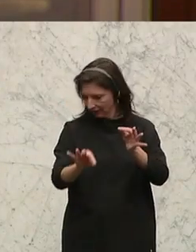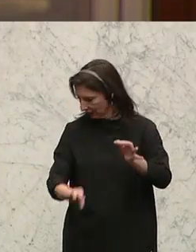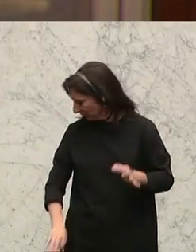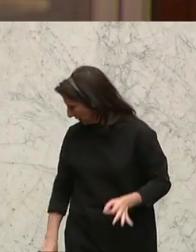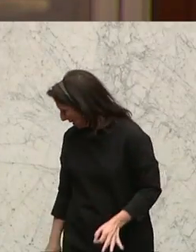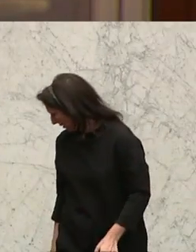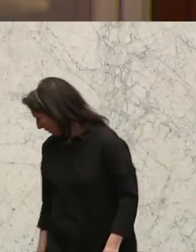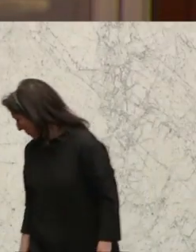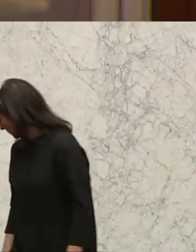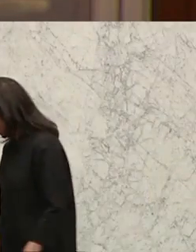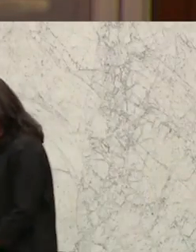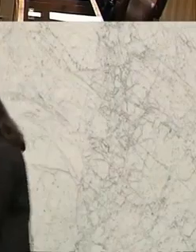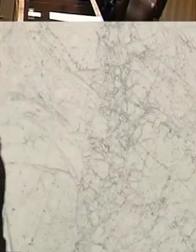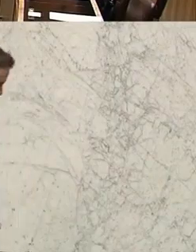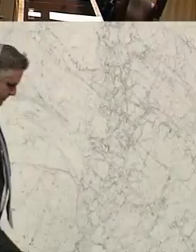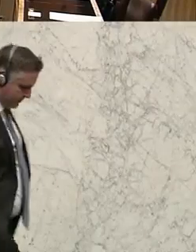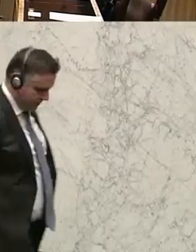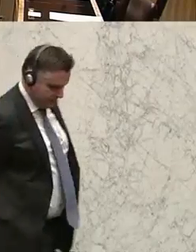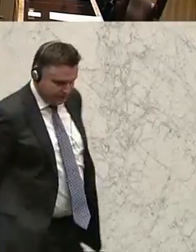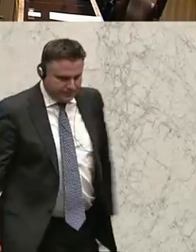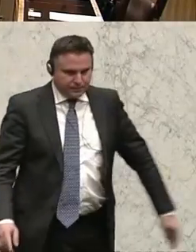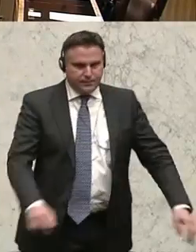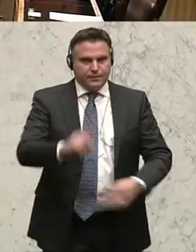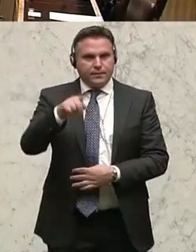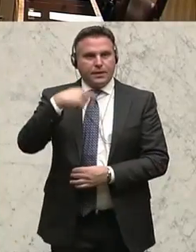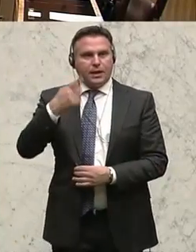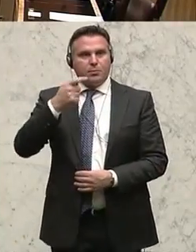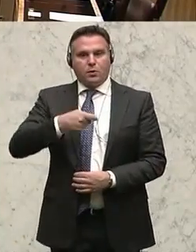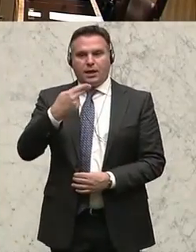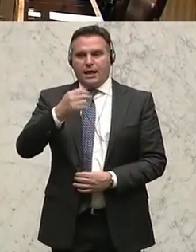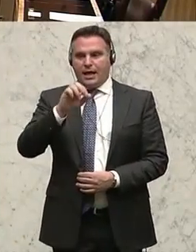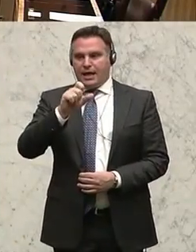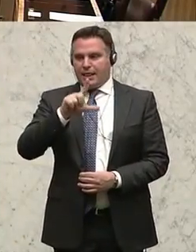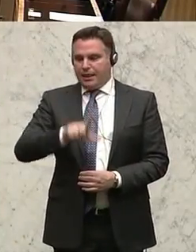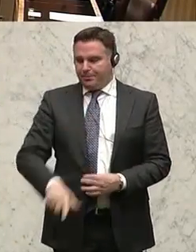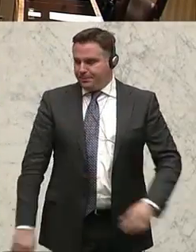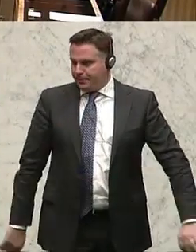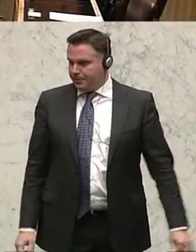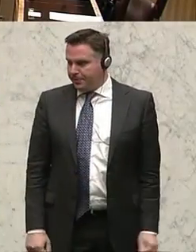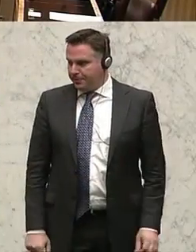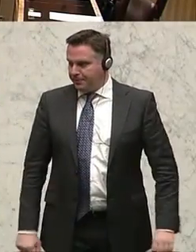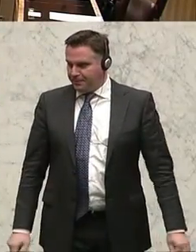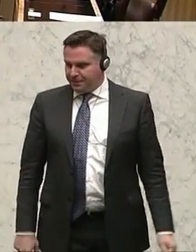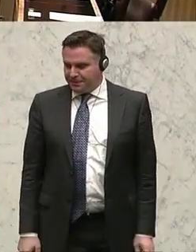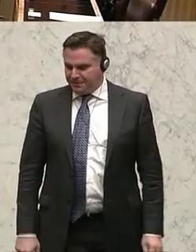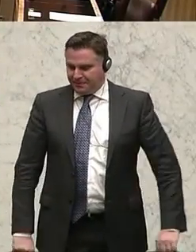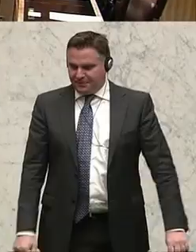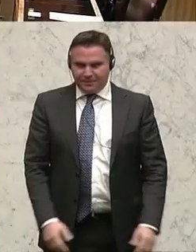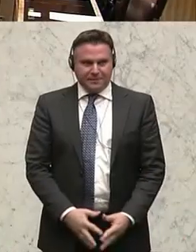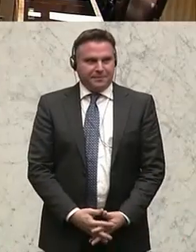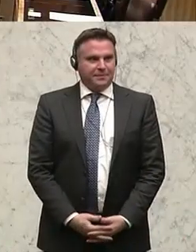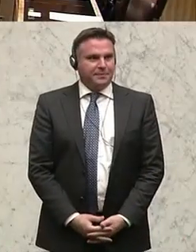Man baue seit Jahrtausenden Ressourcen ab und zerstöre die Umwelt, so Josef Riemer, Tierschutzsprecher bei der